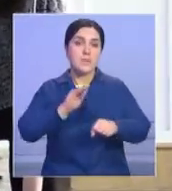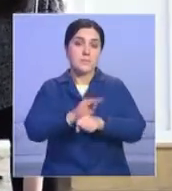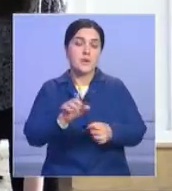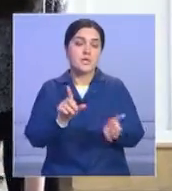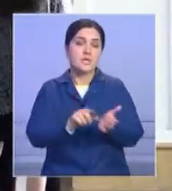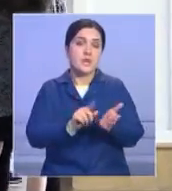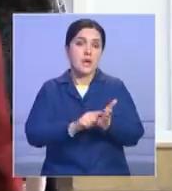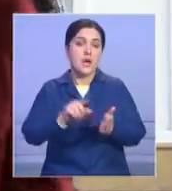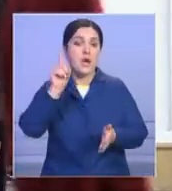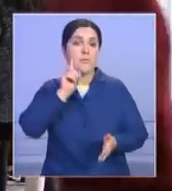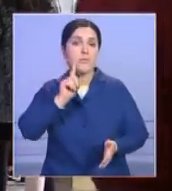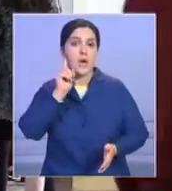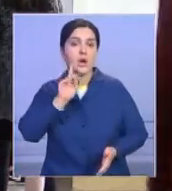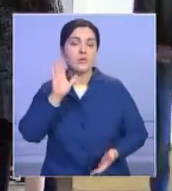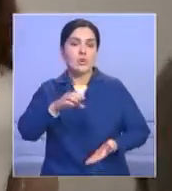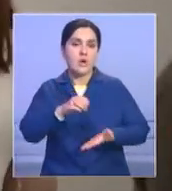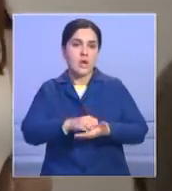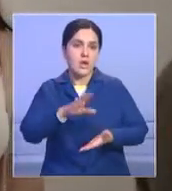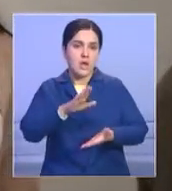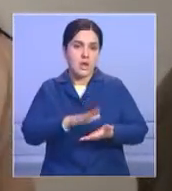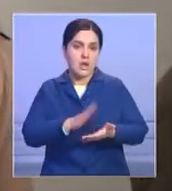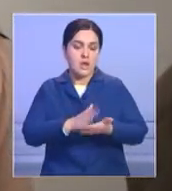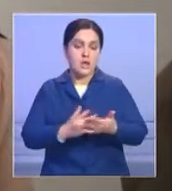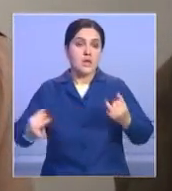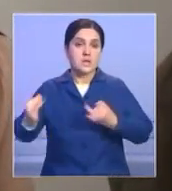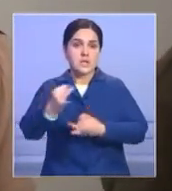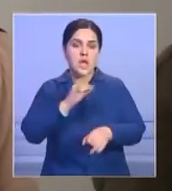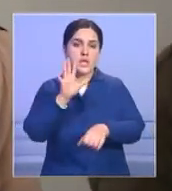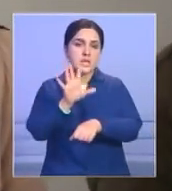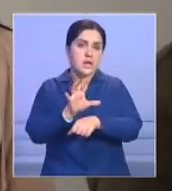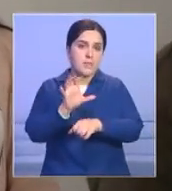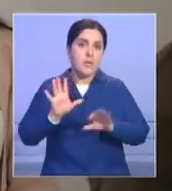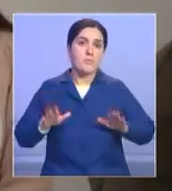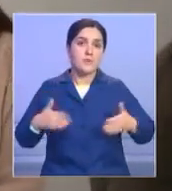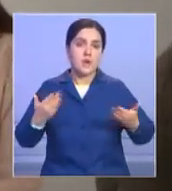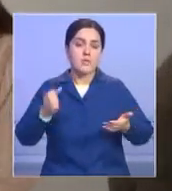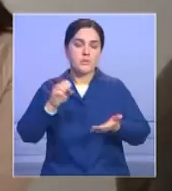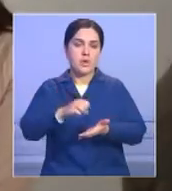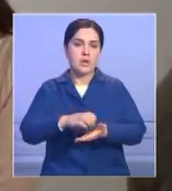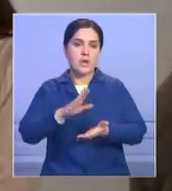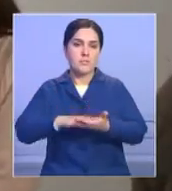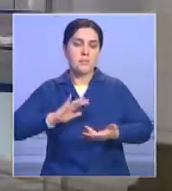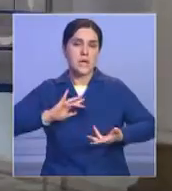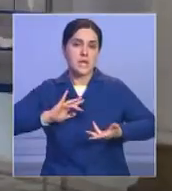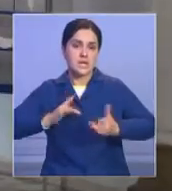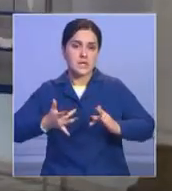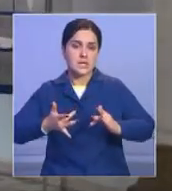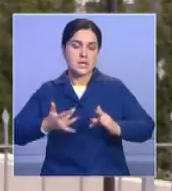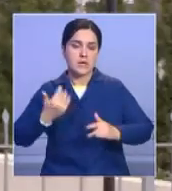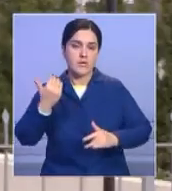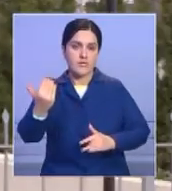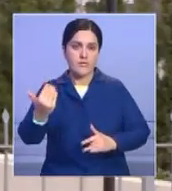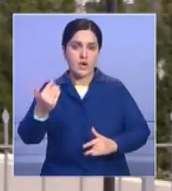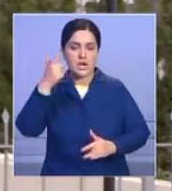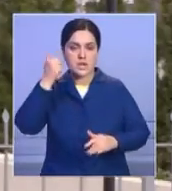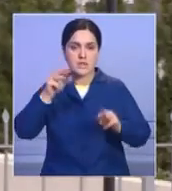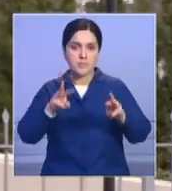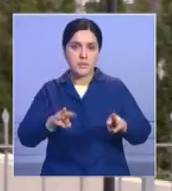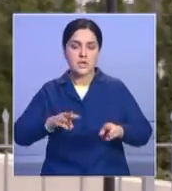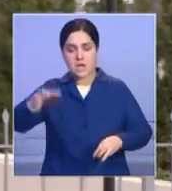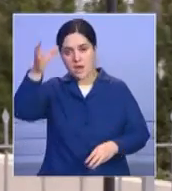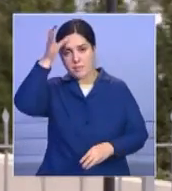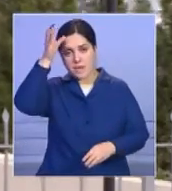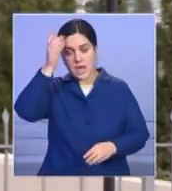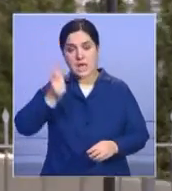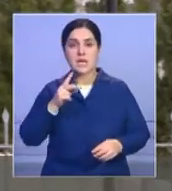будущим педагогам пока только вынесена на обсуждение. Все замечания и предложения можно оставлять на сайте Министерства образования и науки. Несколько лет